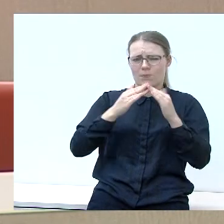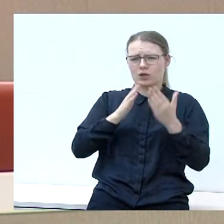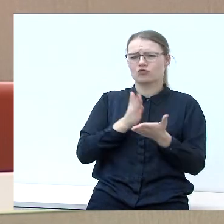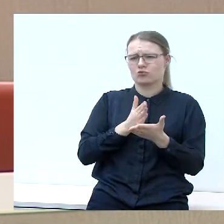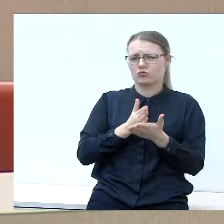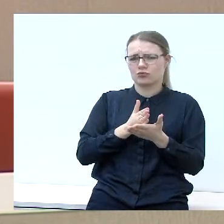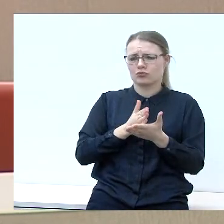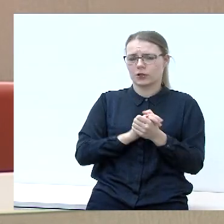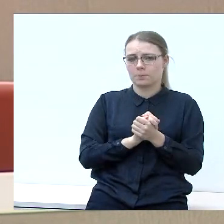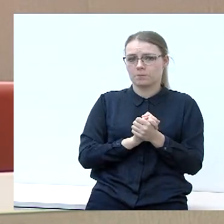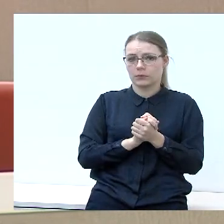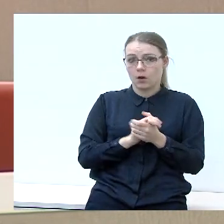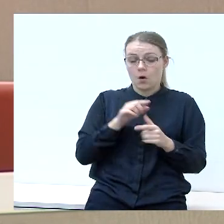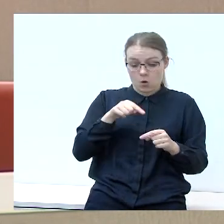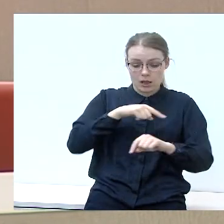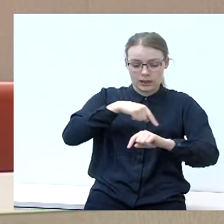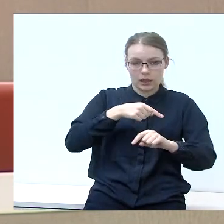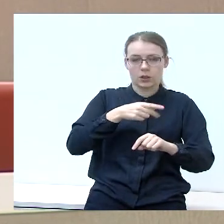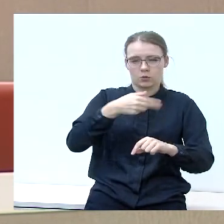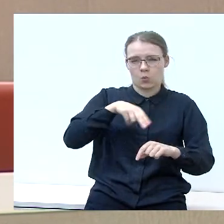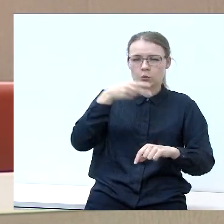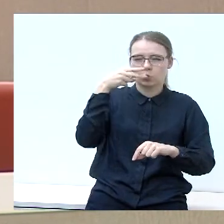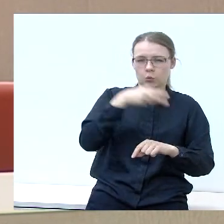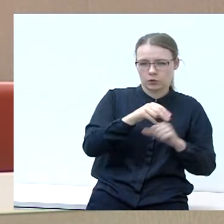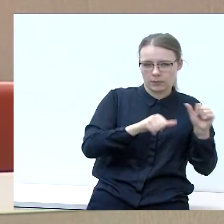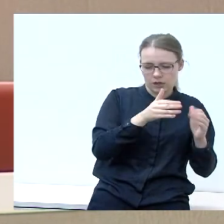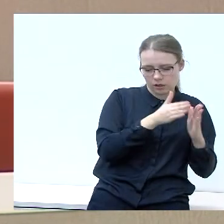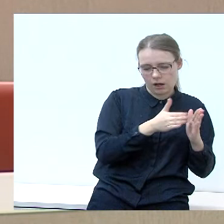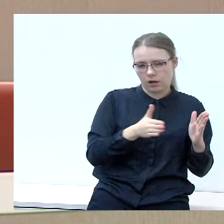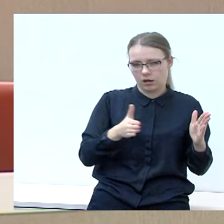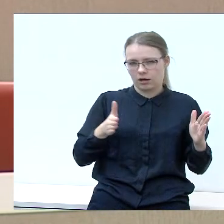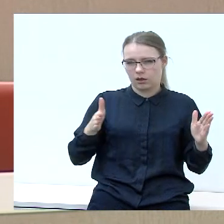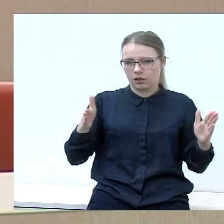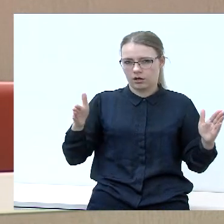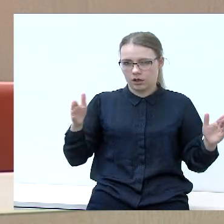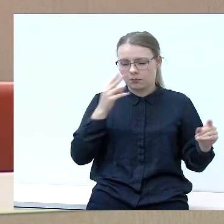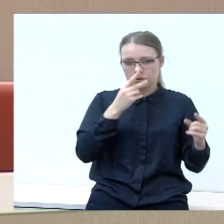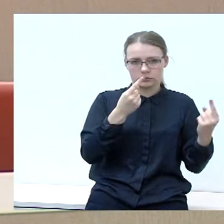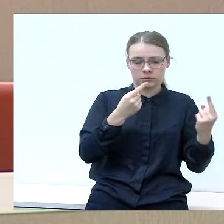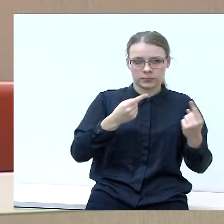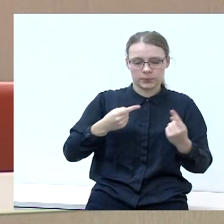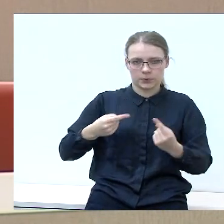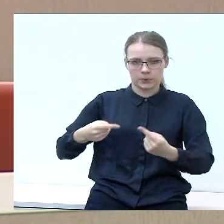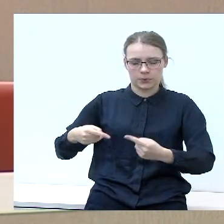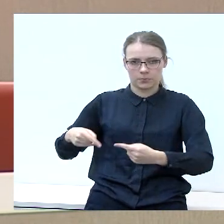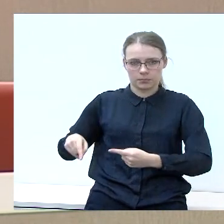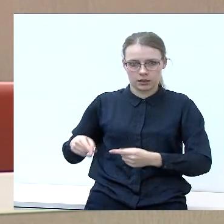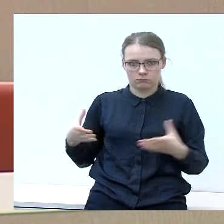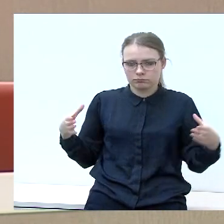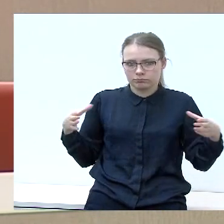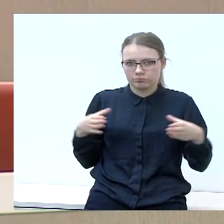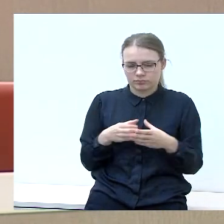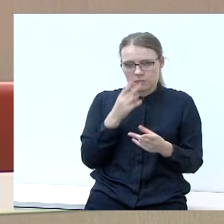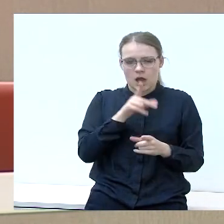O visą šitą laikotarpį nuo 2000 metų kalvaryje, kadangi ir tos diktai žemyn, tai jiems taip viskas